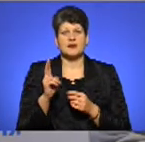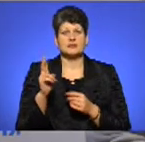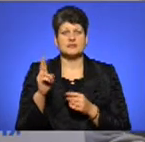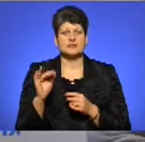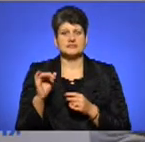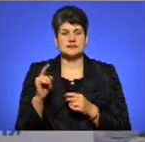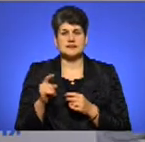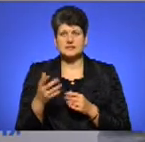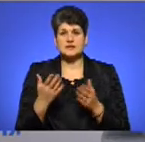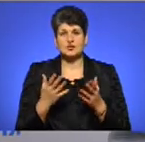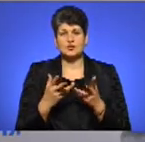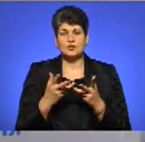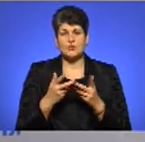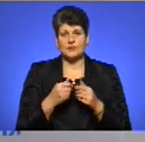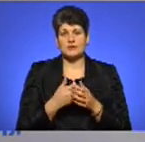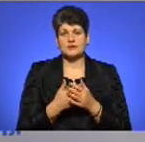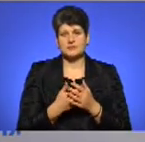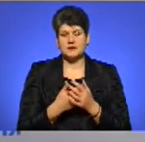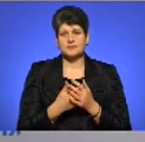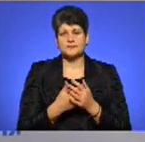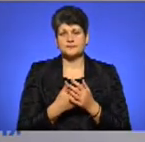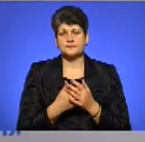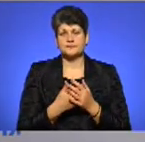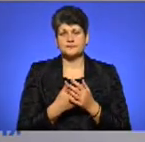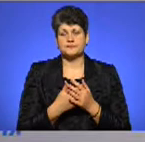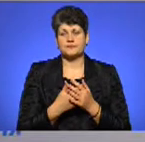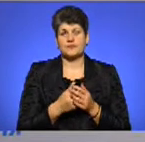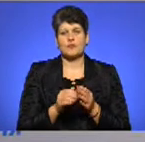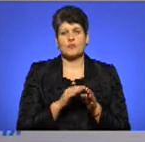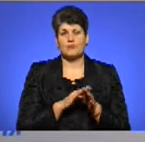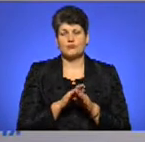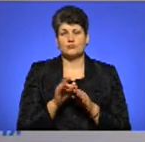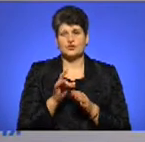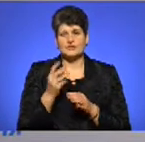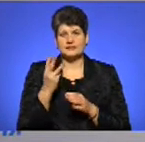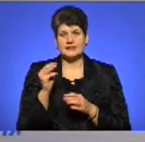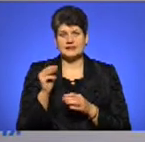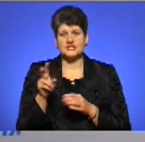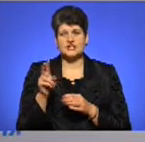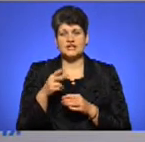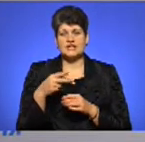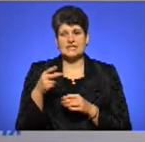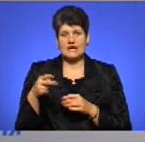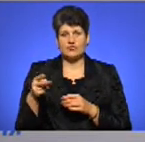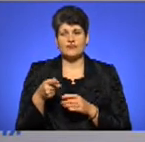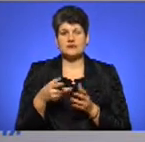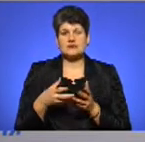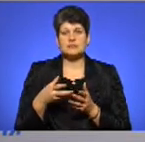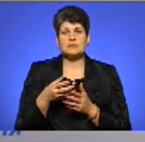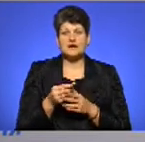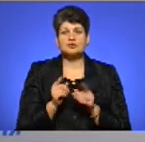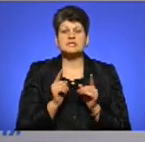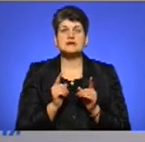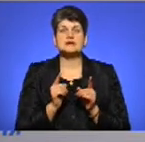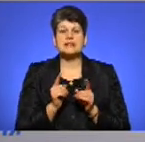Акциз, якщо обрахувати, там, для прикладу, буде в повному розмірі 3 тисячі євро, значить він сплачується тільки